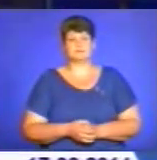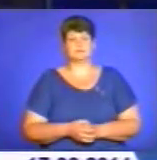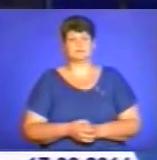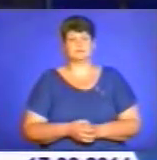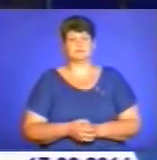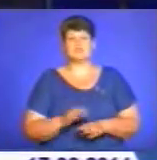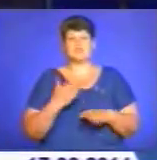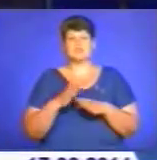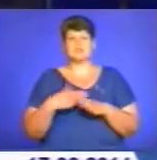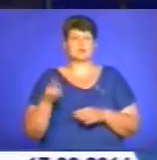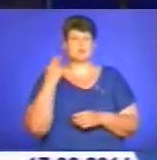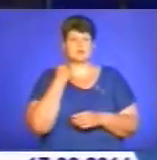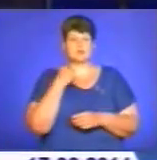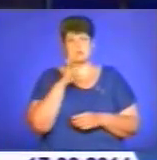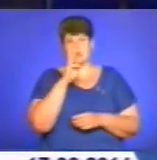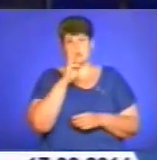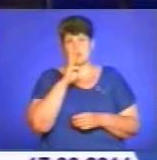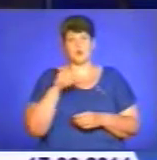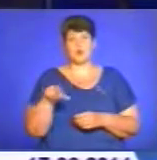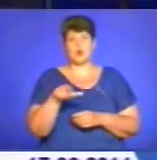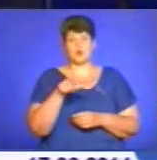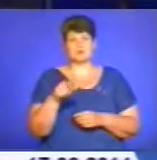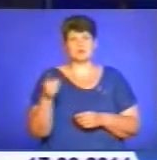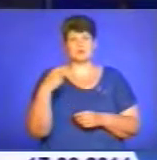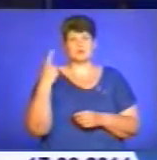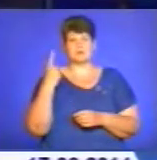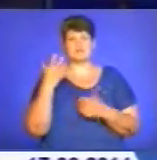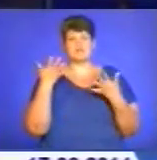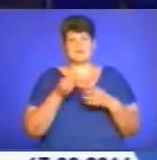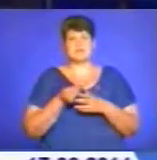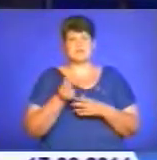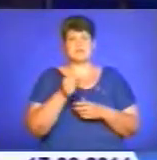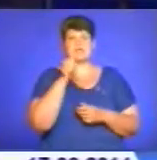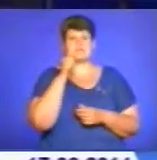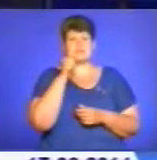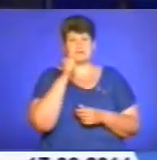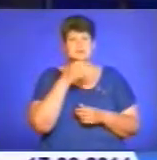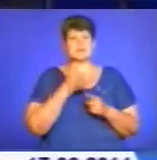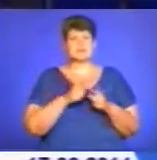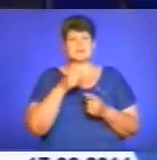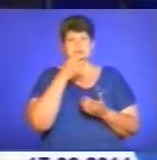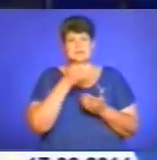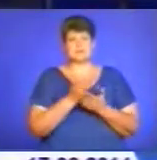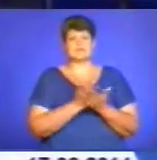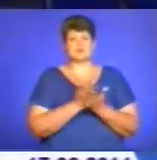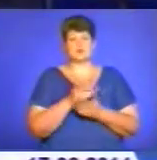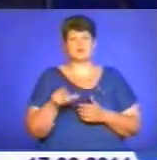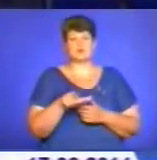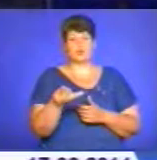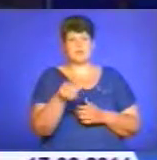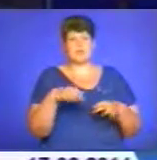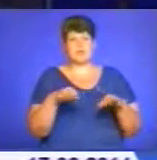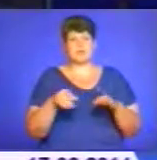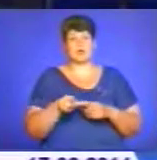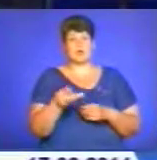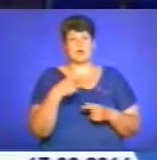Частину заборгованості і заробітних плат дорожникам Тернопільщу не погасять вже завтра. Про це повідомили у службі автомобільних доріг в області.